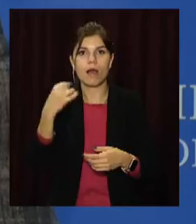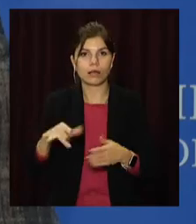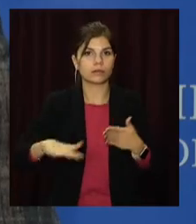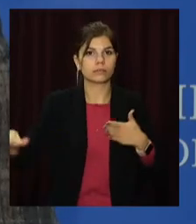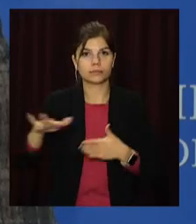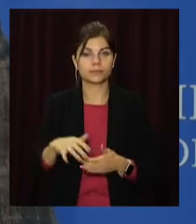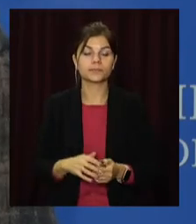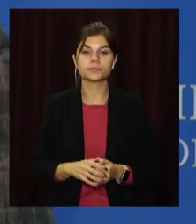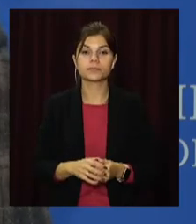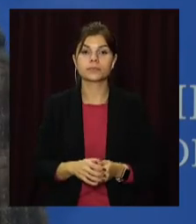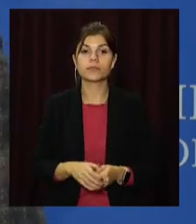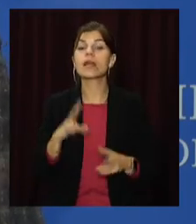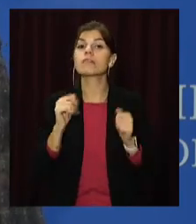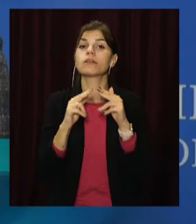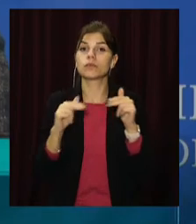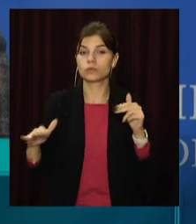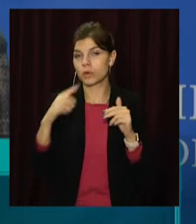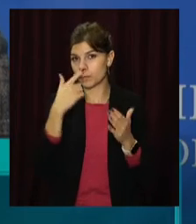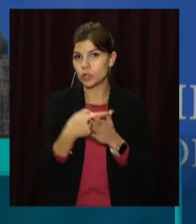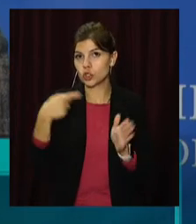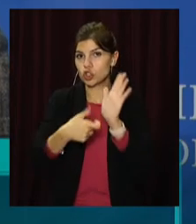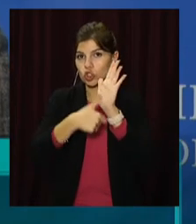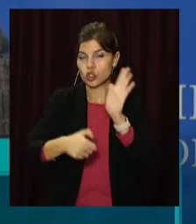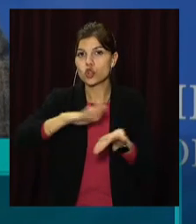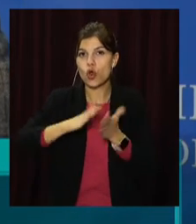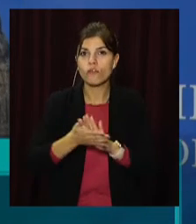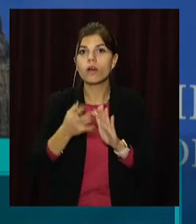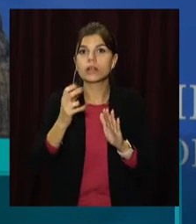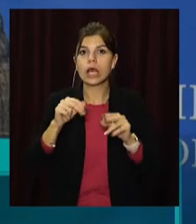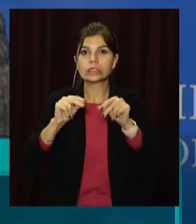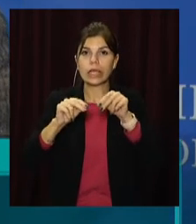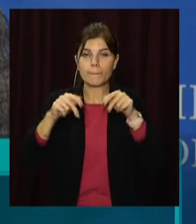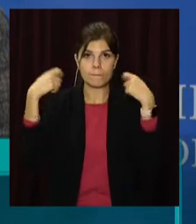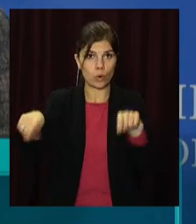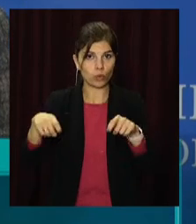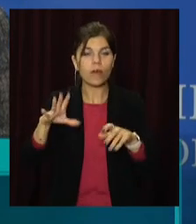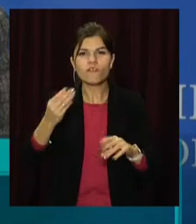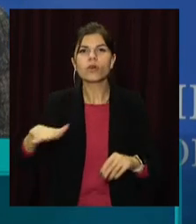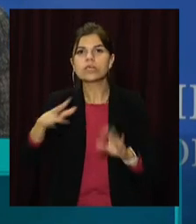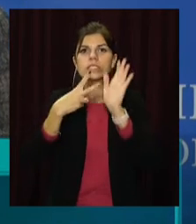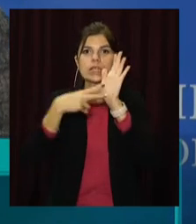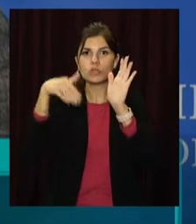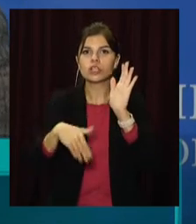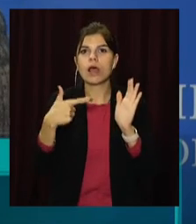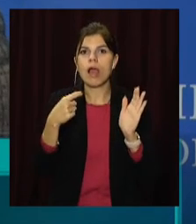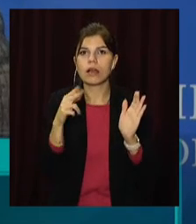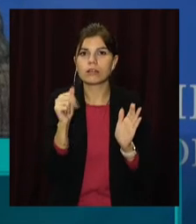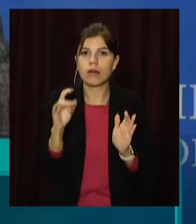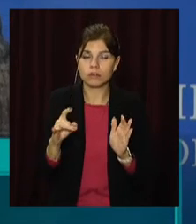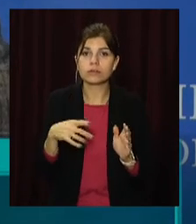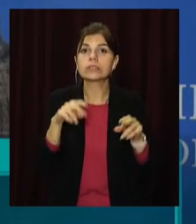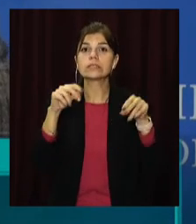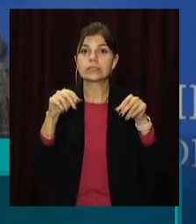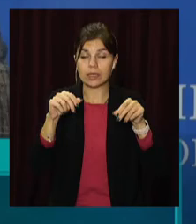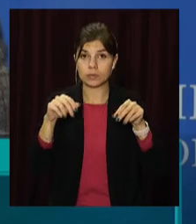На Дніпропетровщину вклали близько 1600 договорів на продаж ділянок. Загальна площа – 7 тисяч гектарів. Ринок землі